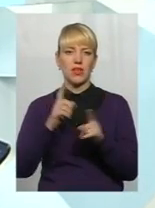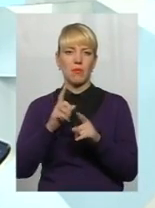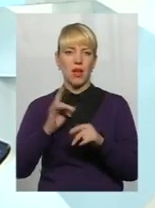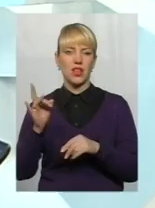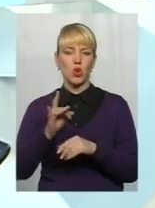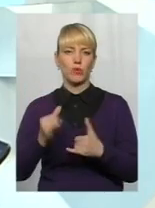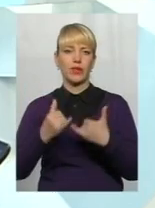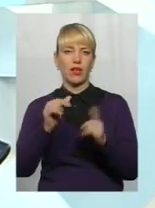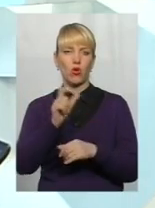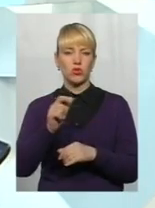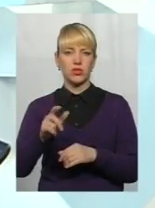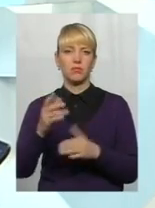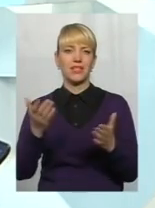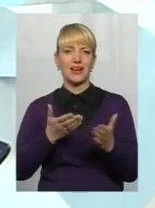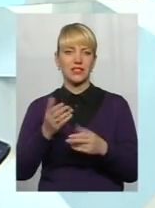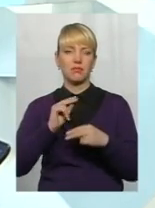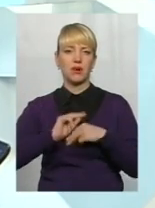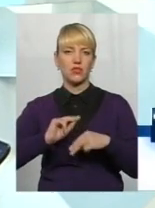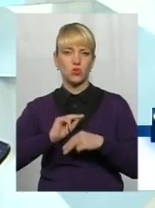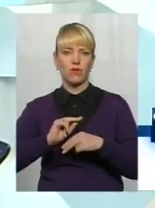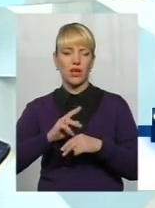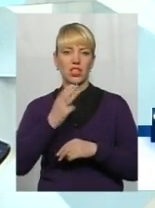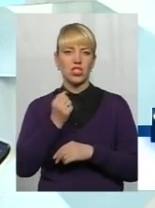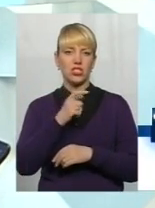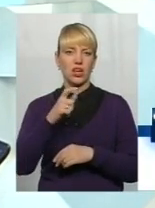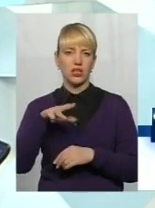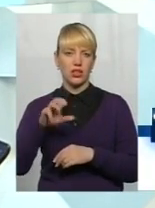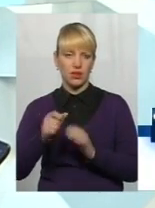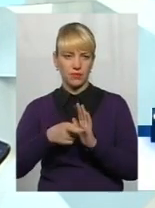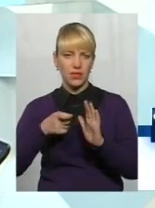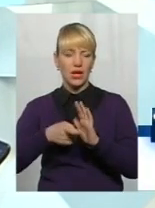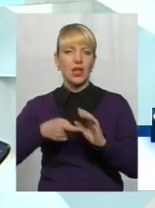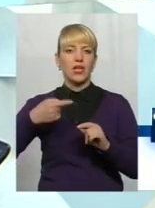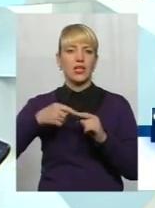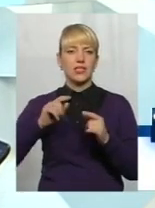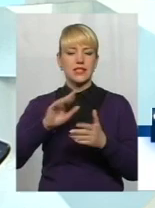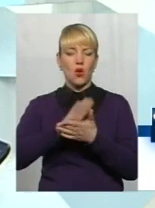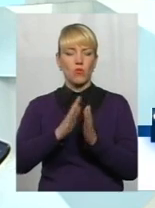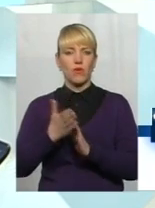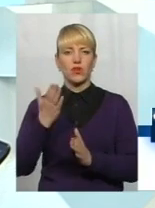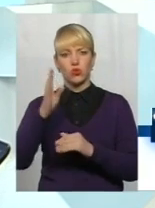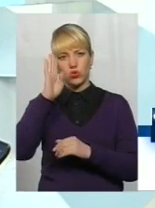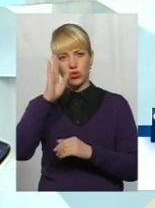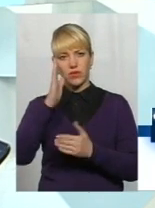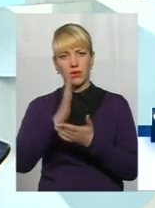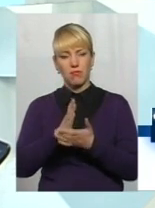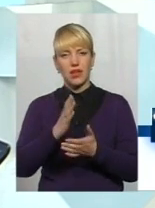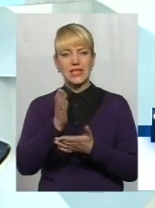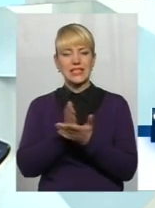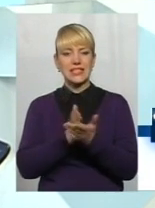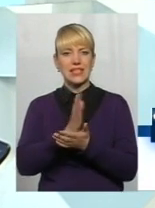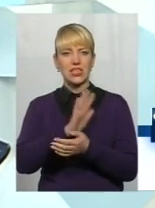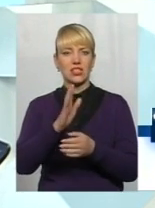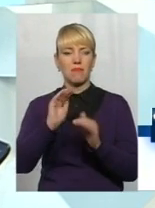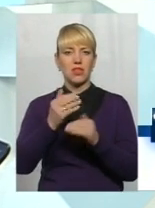осіб, які працювали в шахті. Це за умови, якщо чоловіки мають не менше 15 років